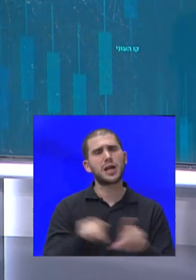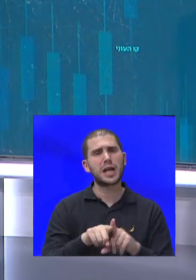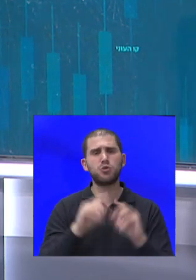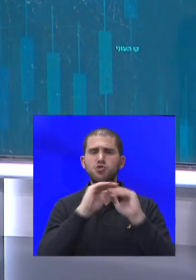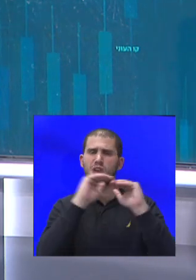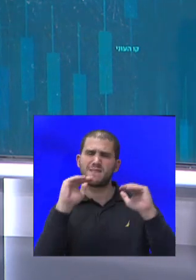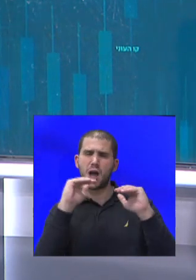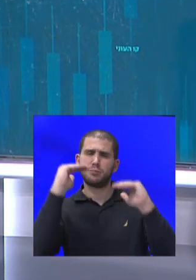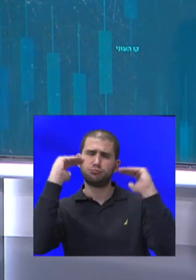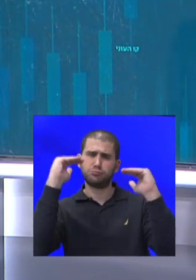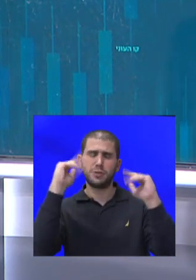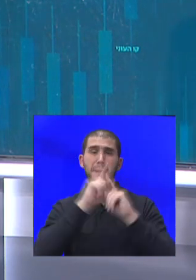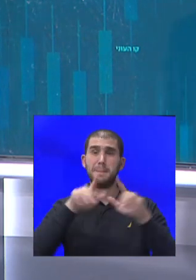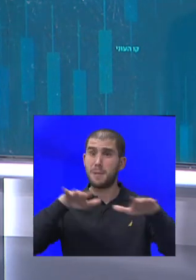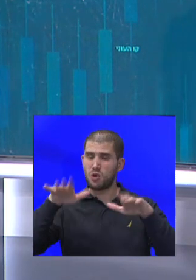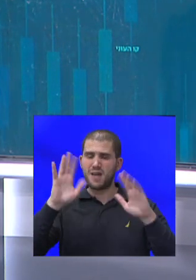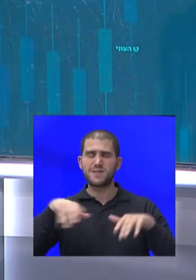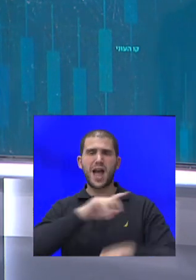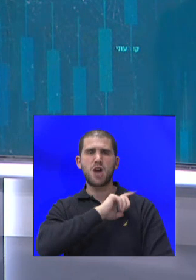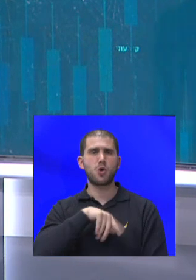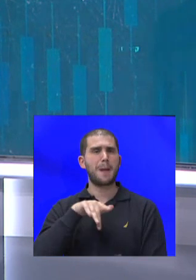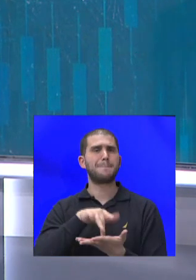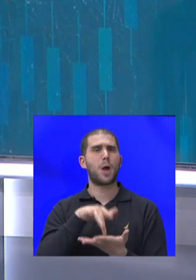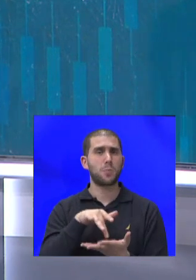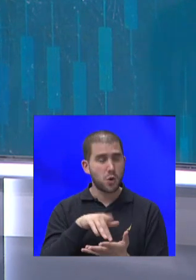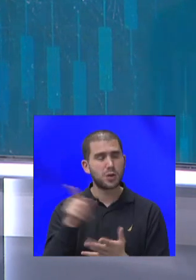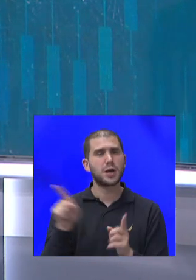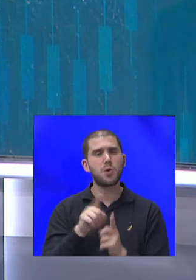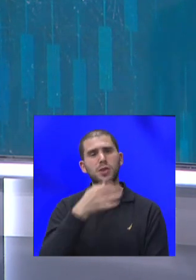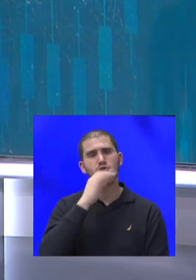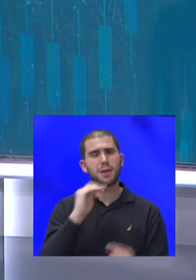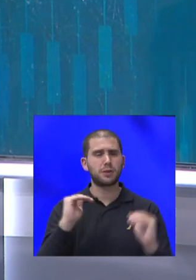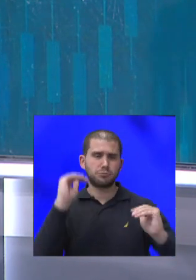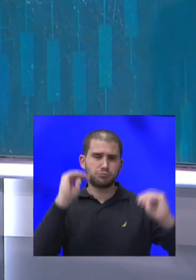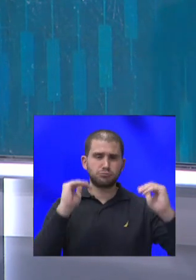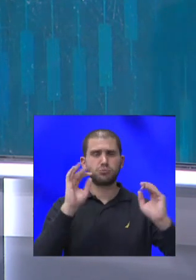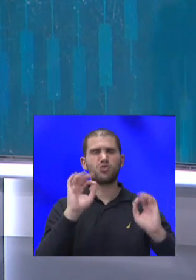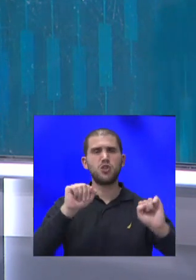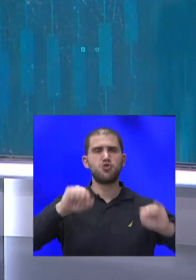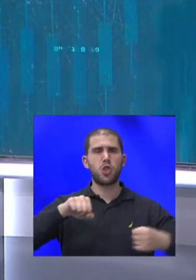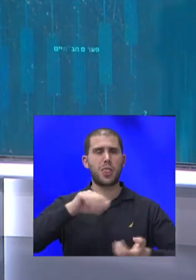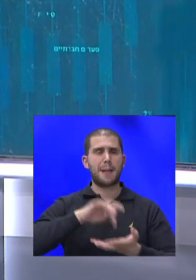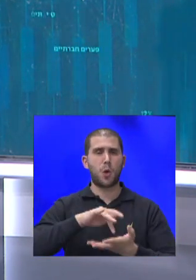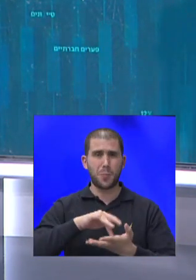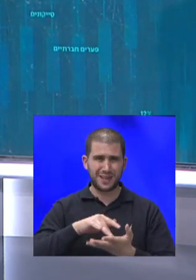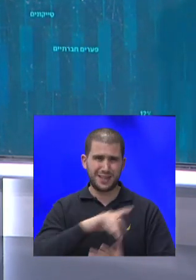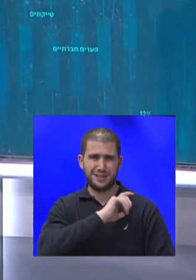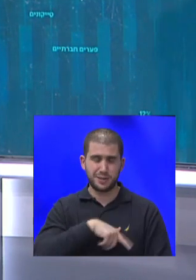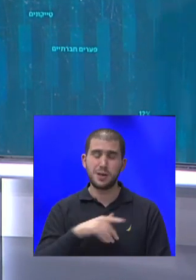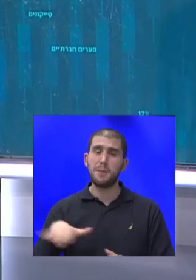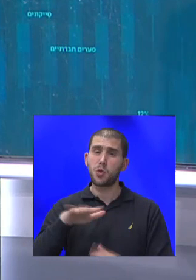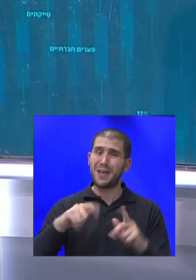הממשלה לבין הרשויות המקומיות, שתשפר את מאזן הכוחות לטובת השלטון המקומי. בעיקר בתחומים של חינוך, תחבורה